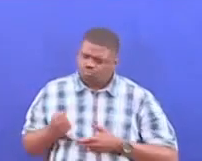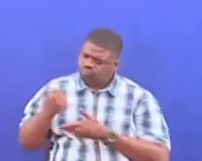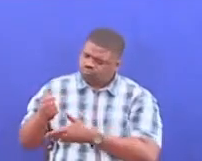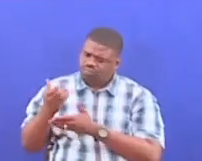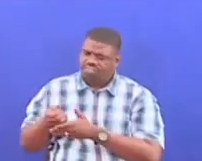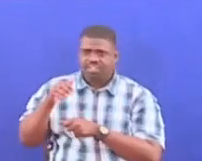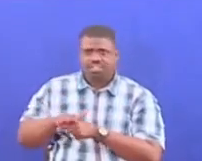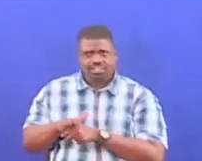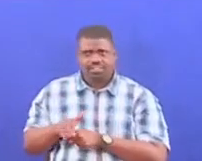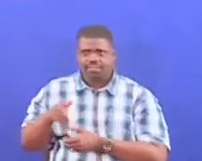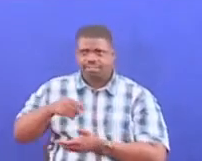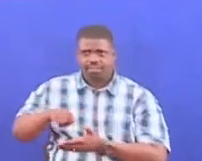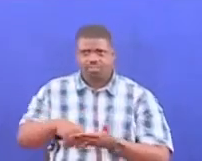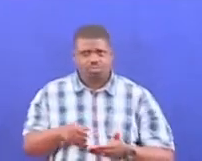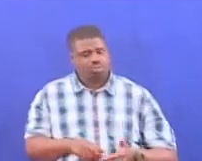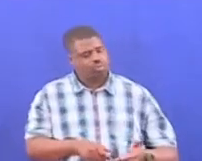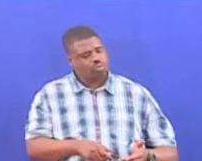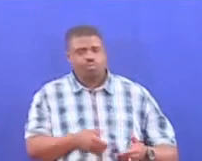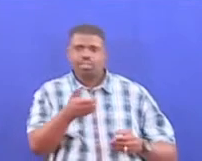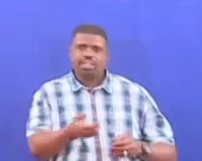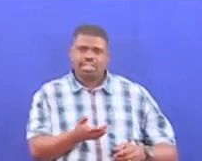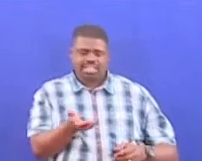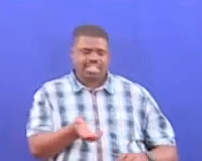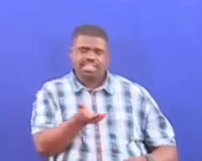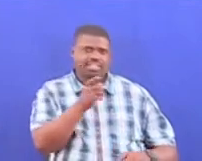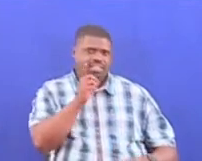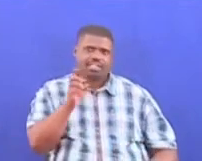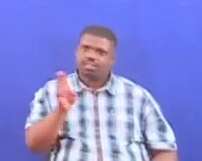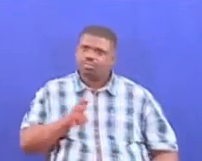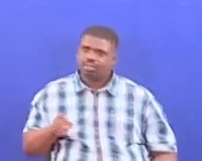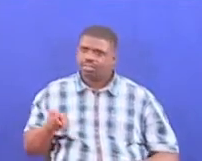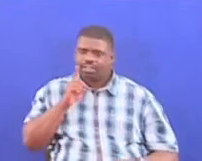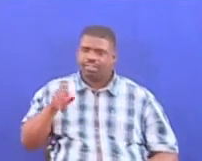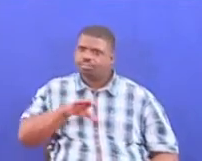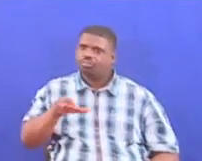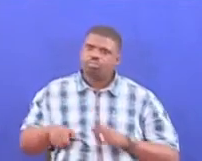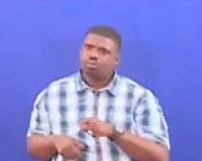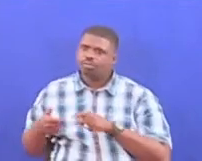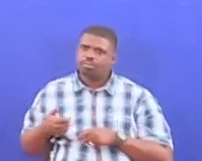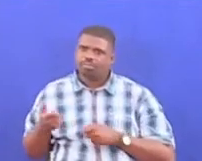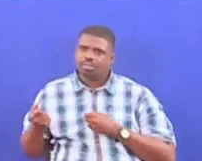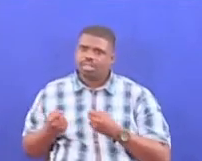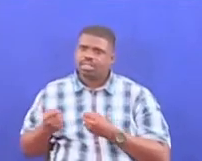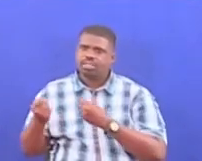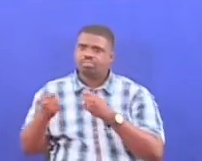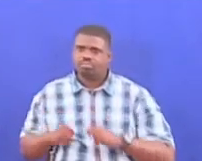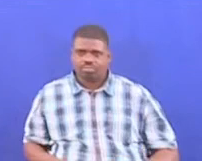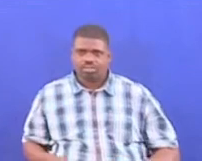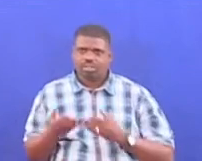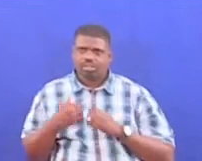tumejeka kiviziwa na vituo vya kutoa gesi Katika kila wilaya, katika kila mkoa Hini mimi nikiweka galangu, nikiweze